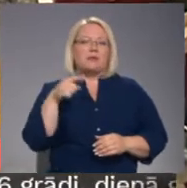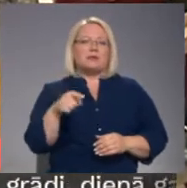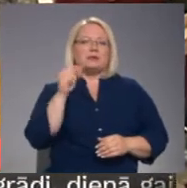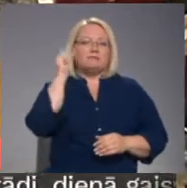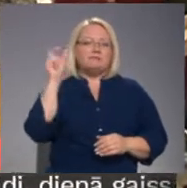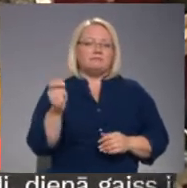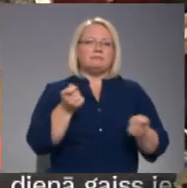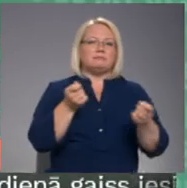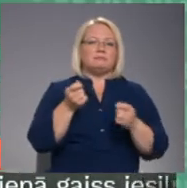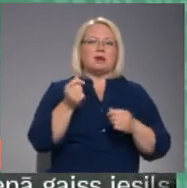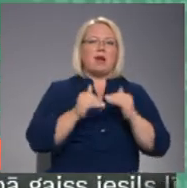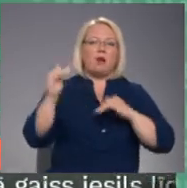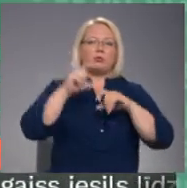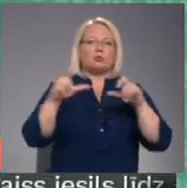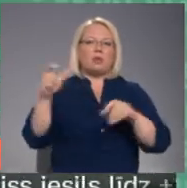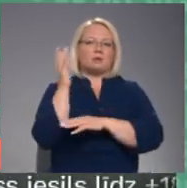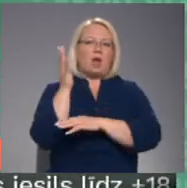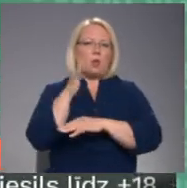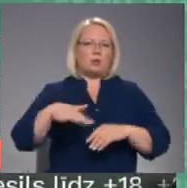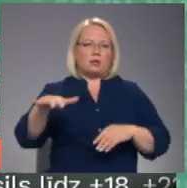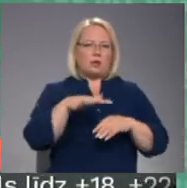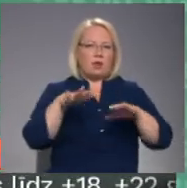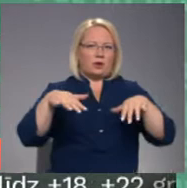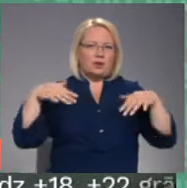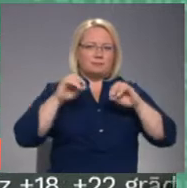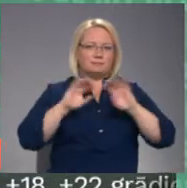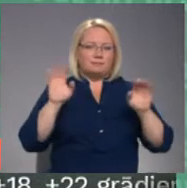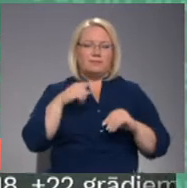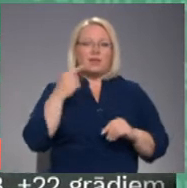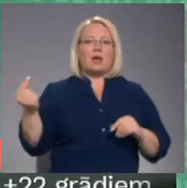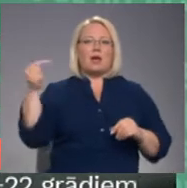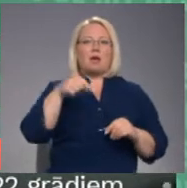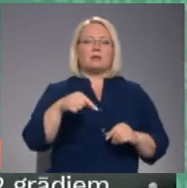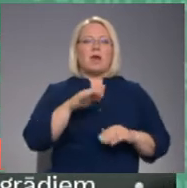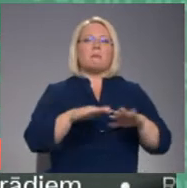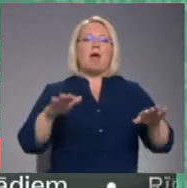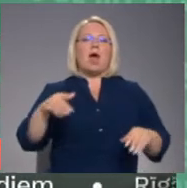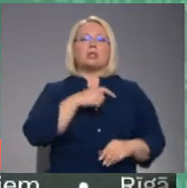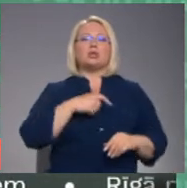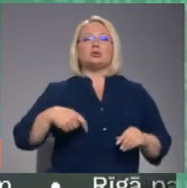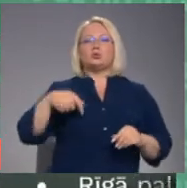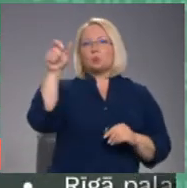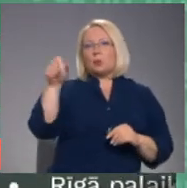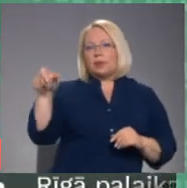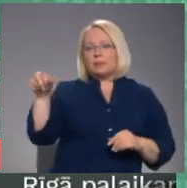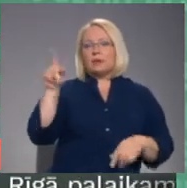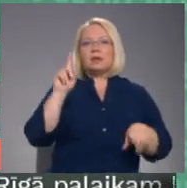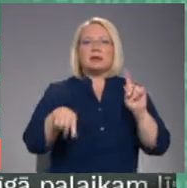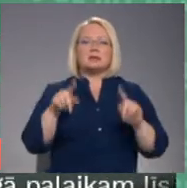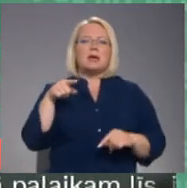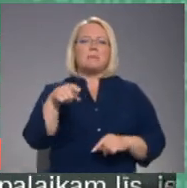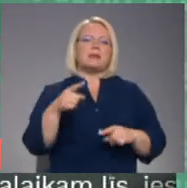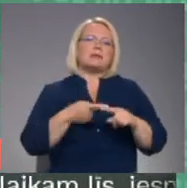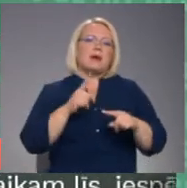augstskolas auditorijās. Atnāk bērni studenti, kādreiz ir tāda